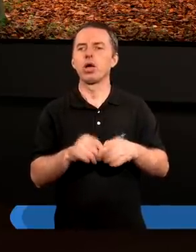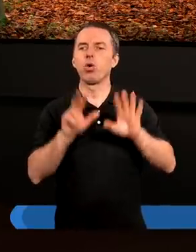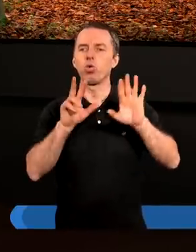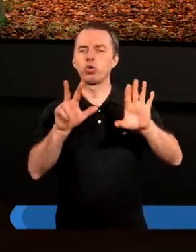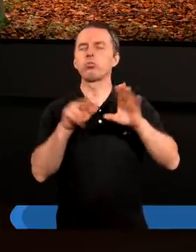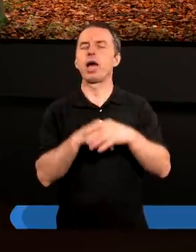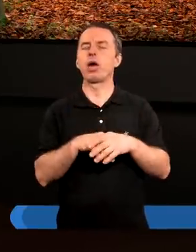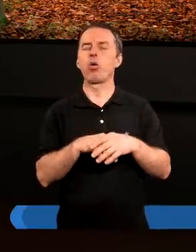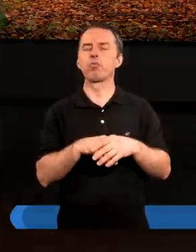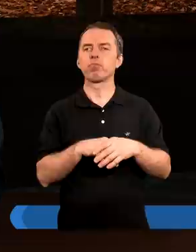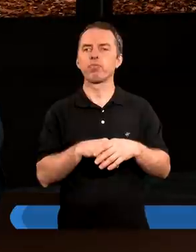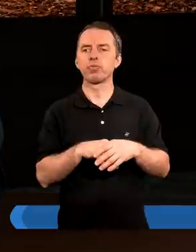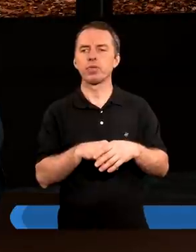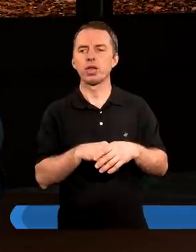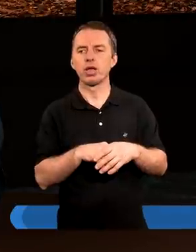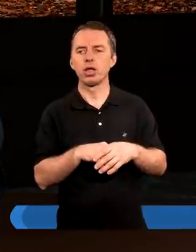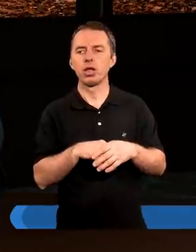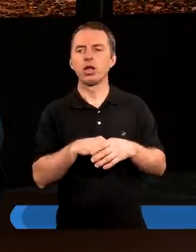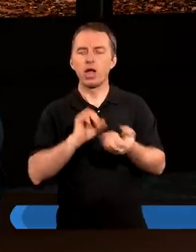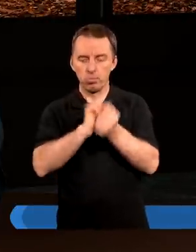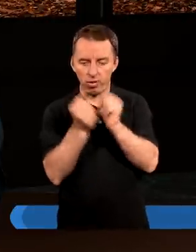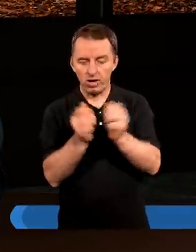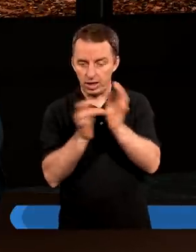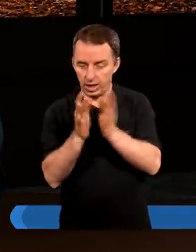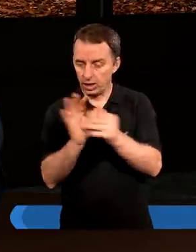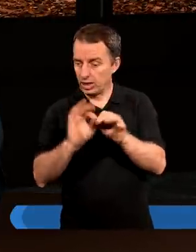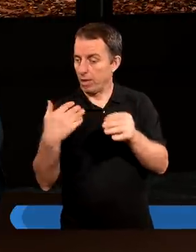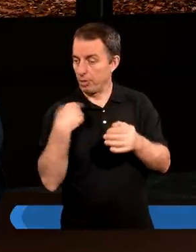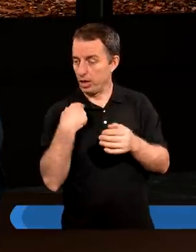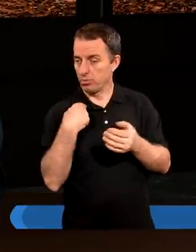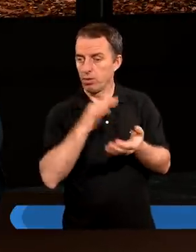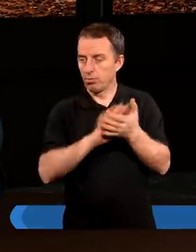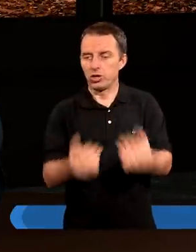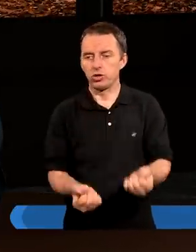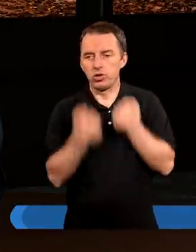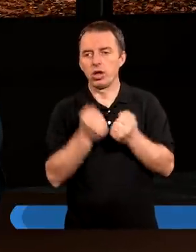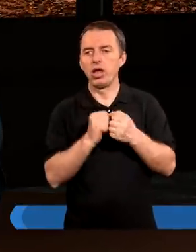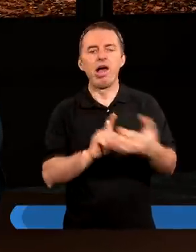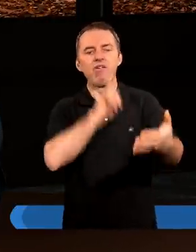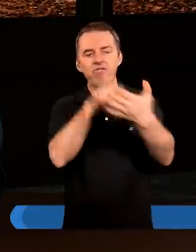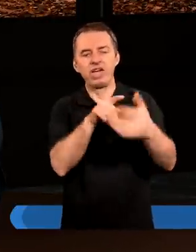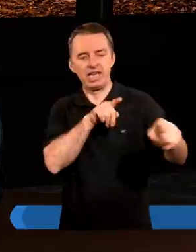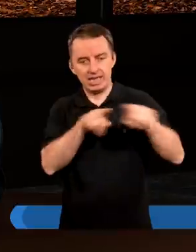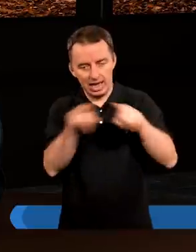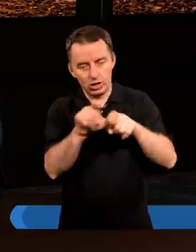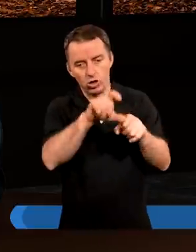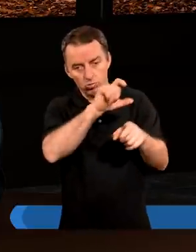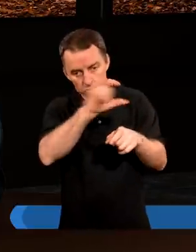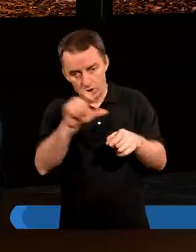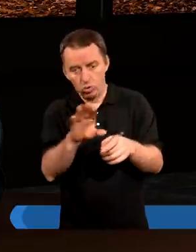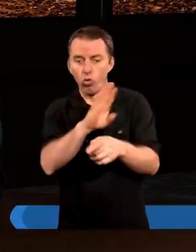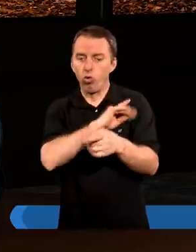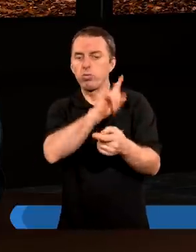ósmego. Już powiem Chrystus, gdy byliśmy bezsilni, w wyznaczonym czasie umarł za